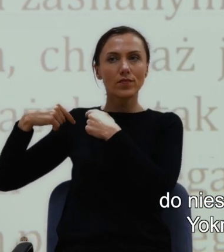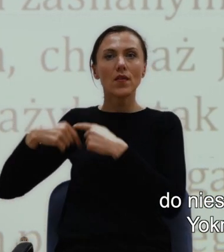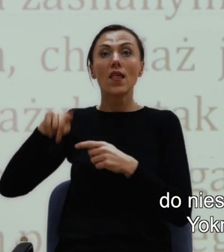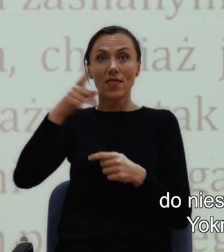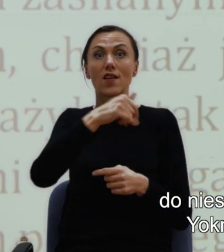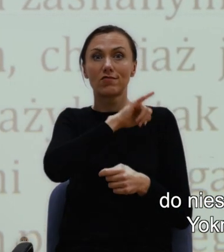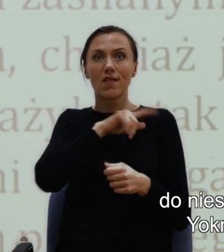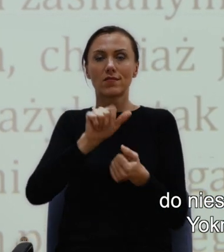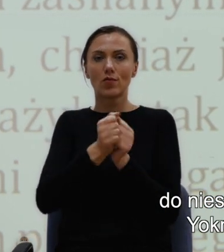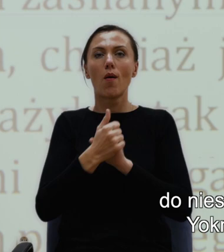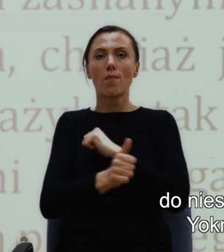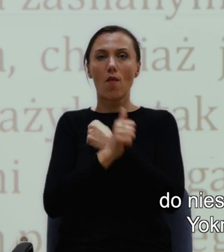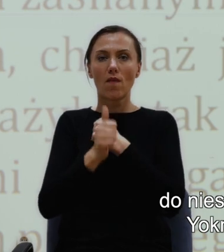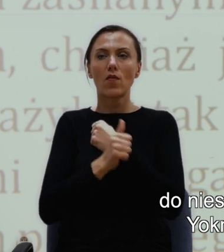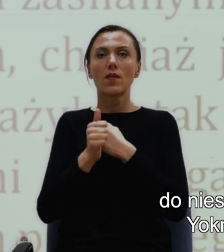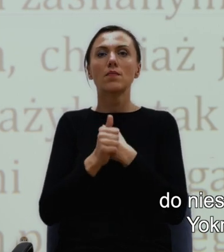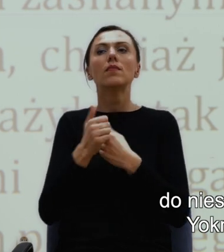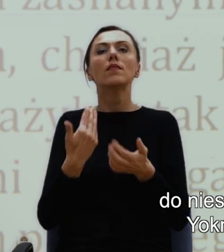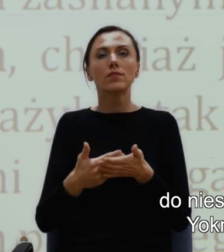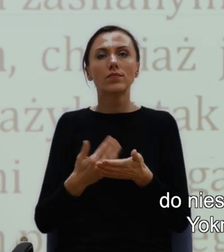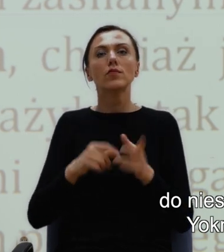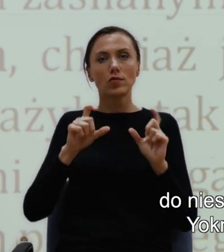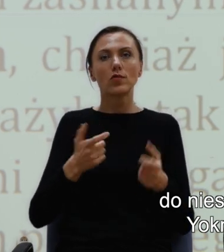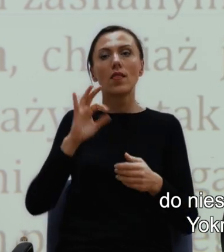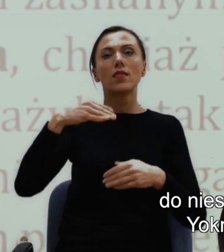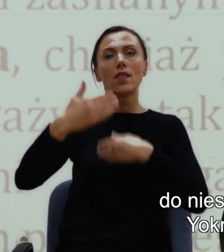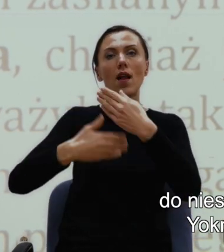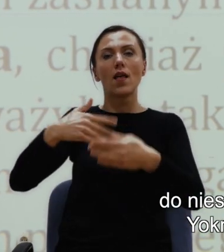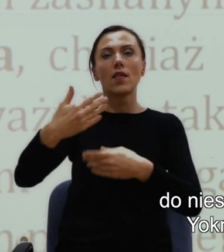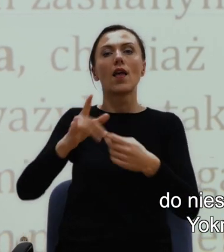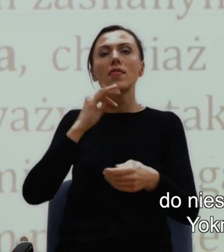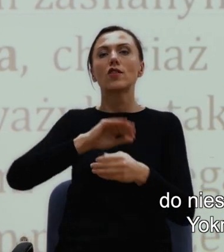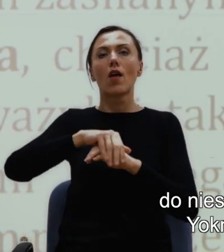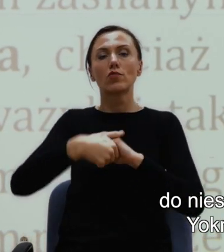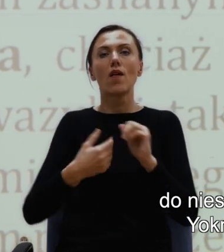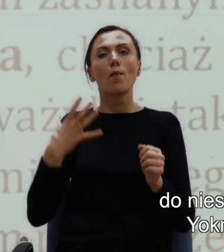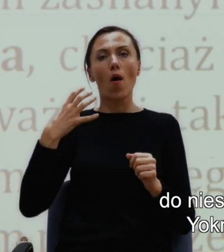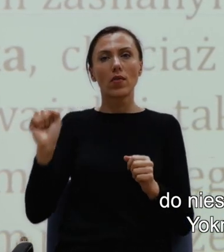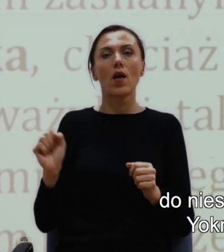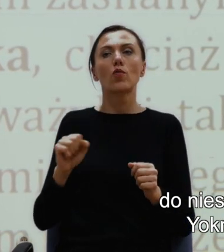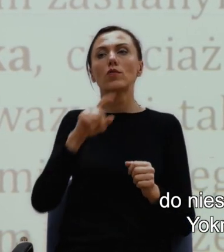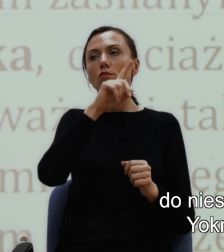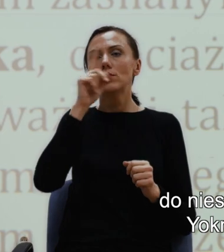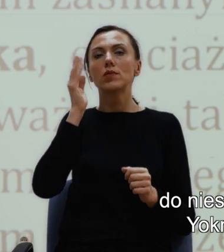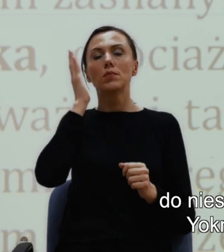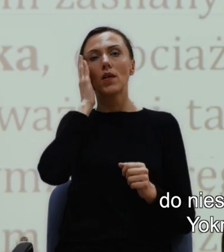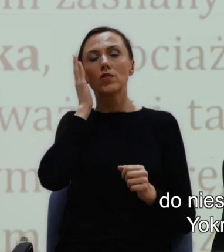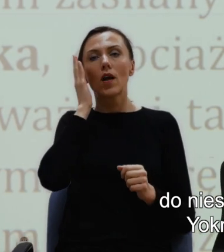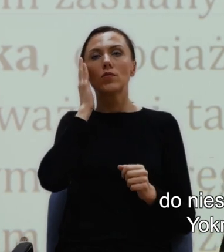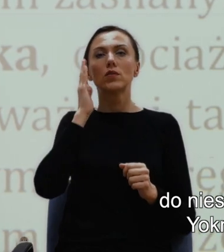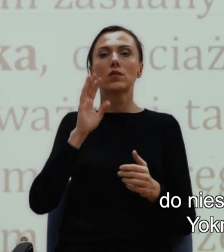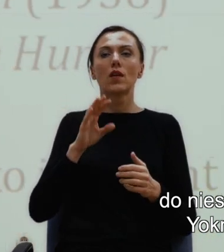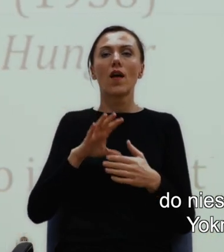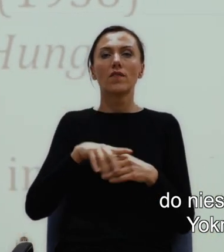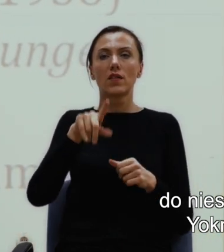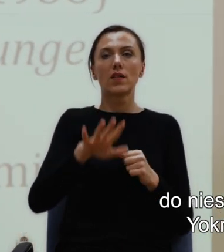nieszczęść bohaterów zamieszkujących Jokna Patafa, County u